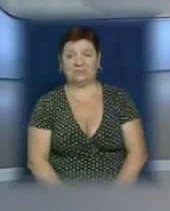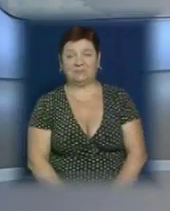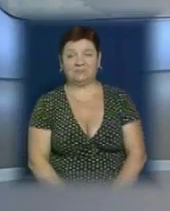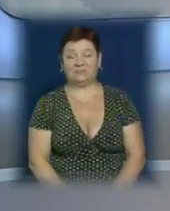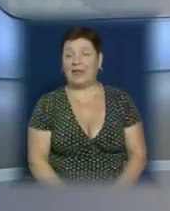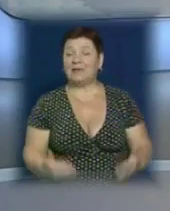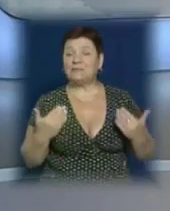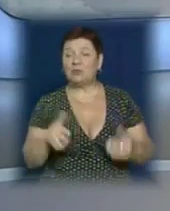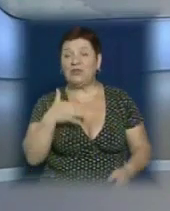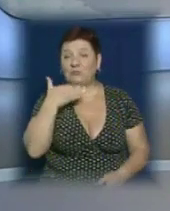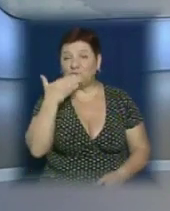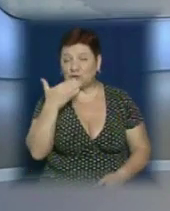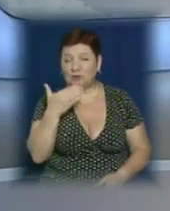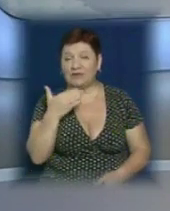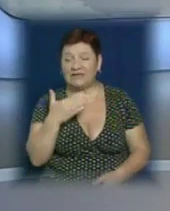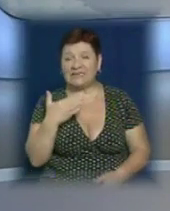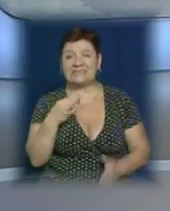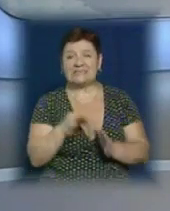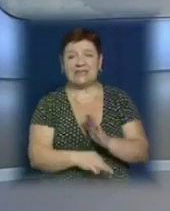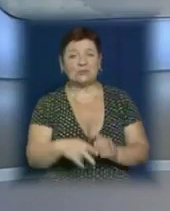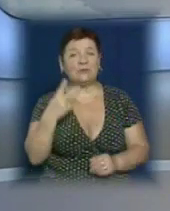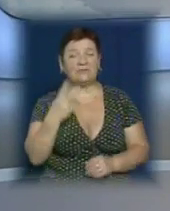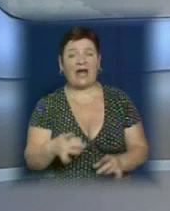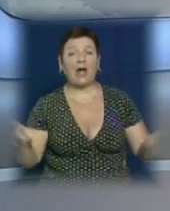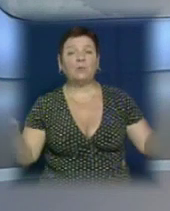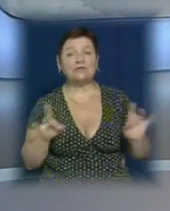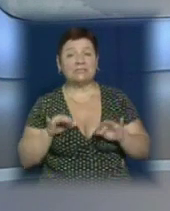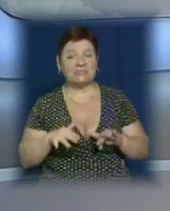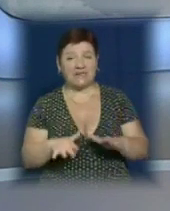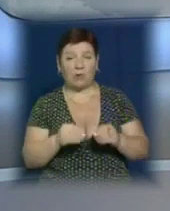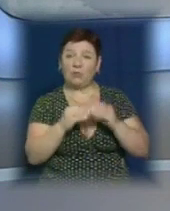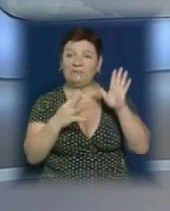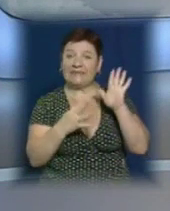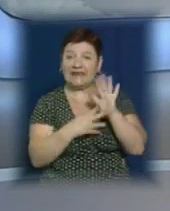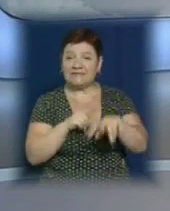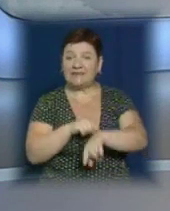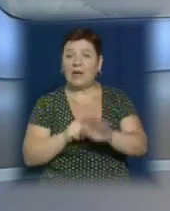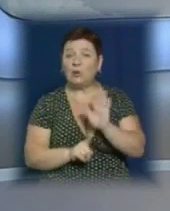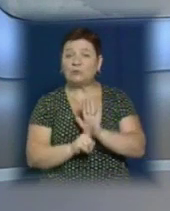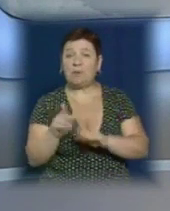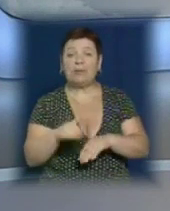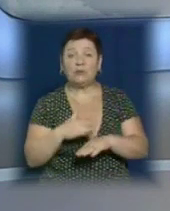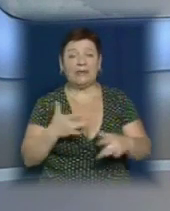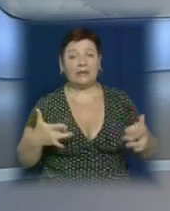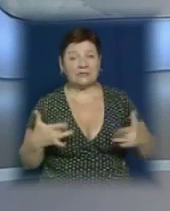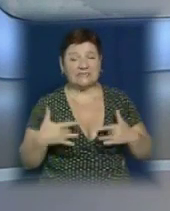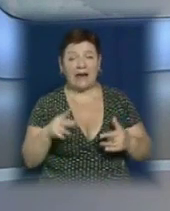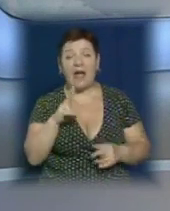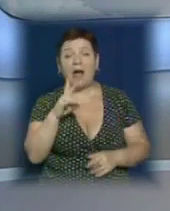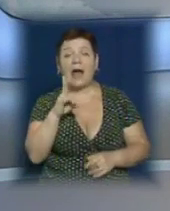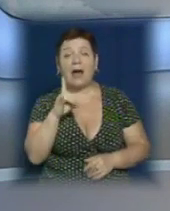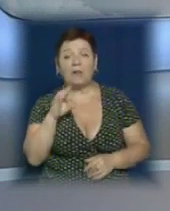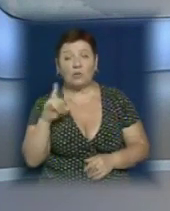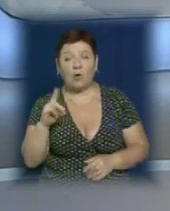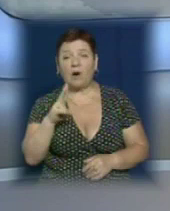Сьогодні в Ужгороді відбудуться відразу два музичних заходи. О 19-й годині розпочнеться благодійний концерт камерного хору